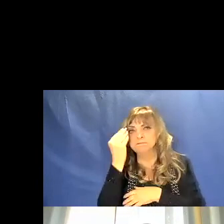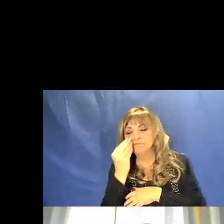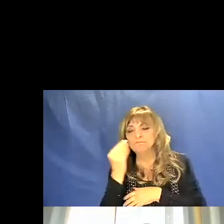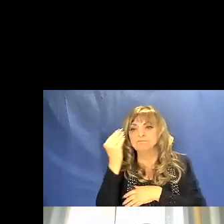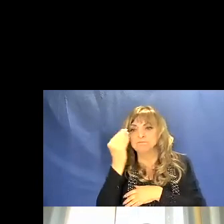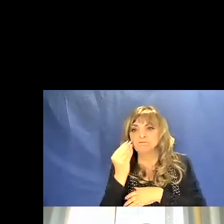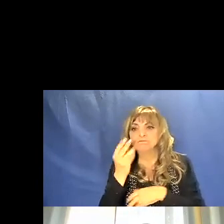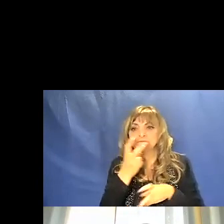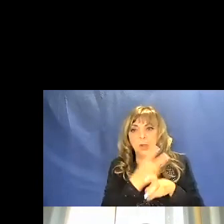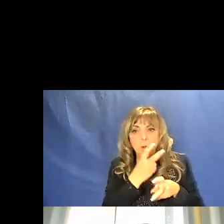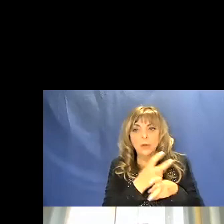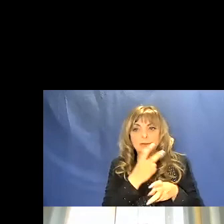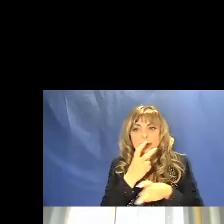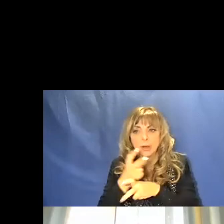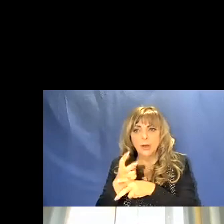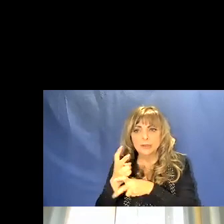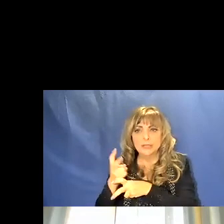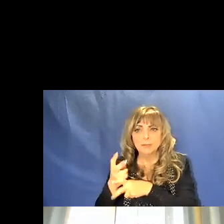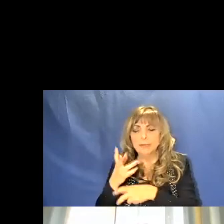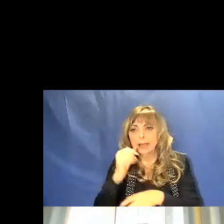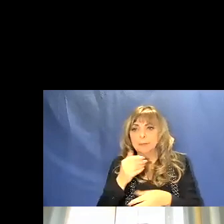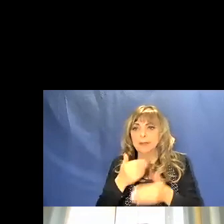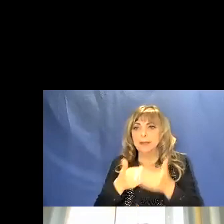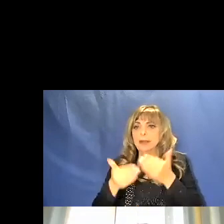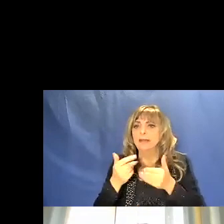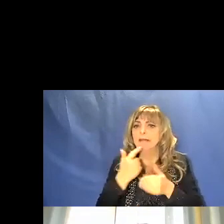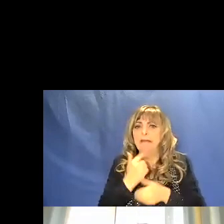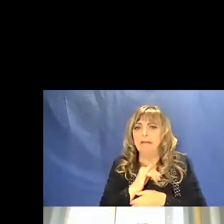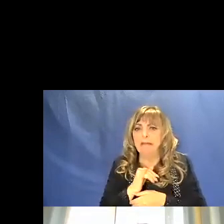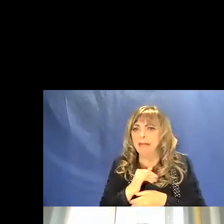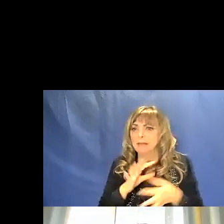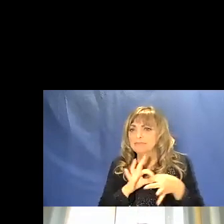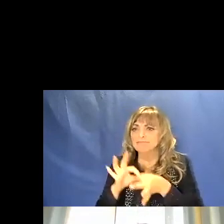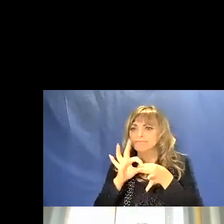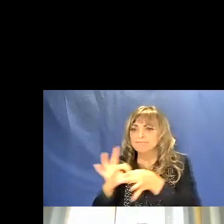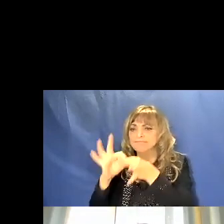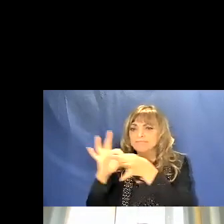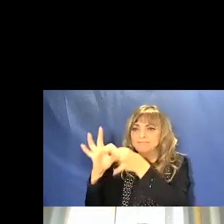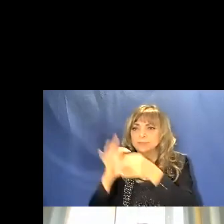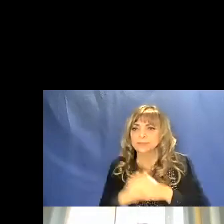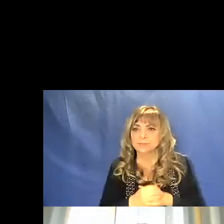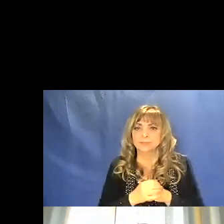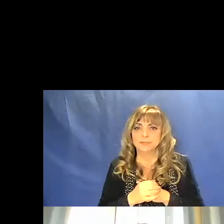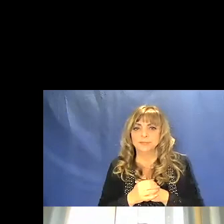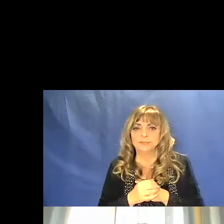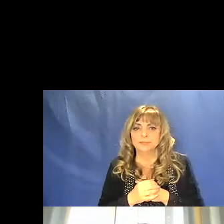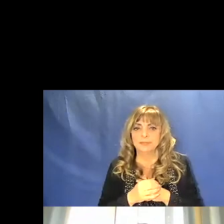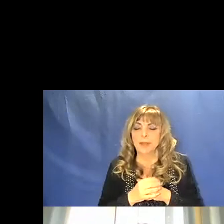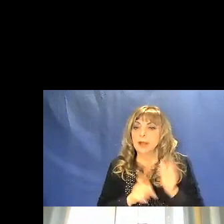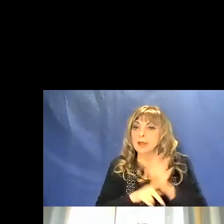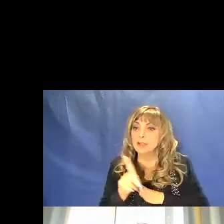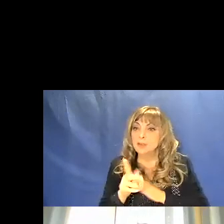le ossa per risalire alle specie di questi uccelli e il risultato di questi studi è